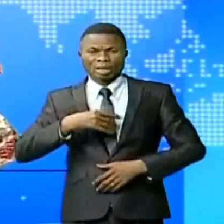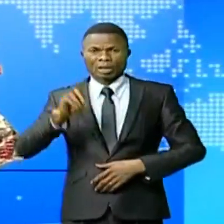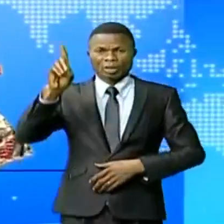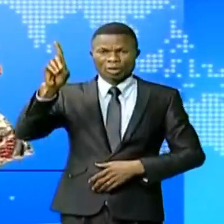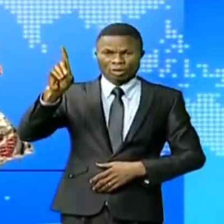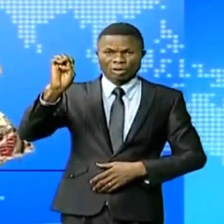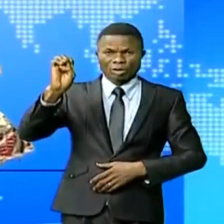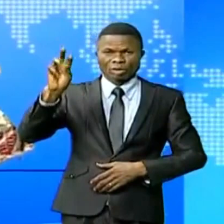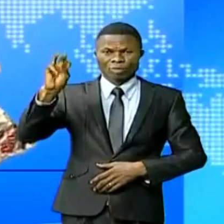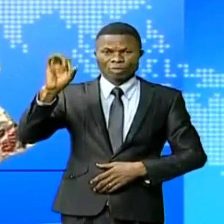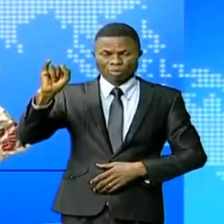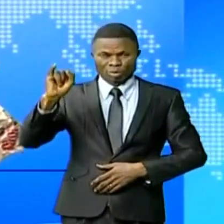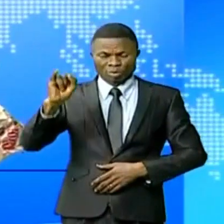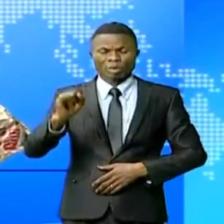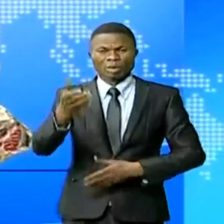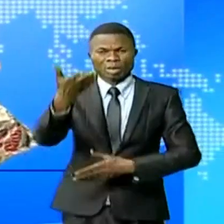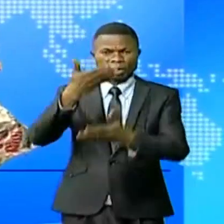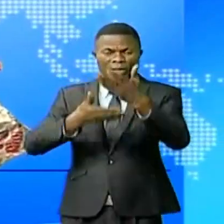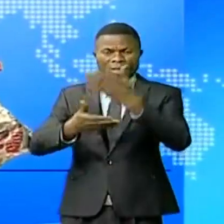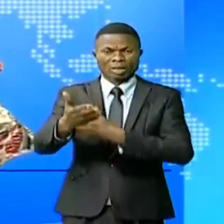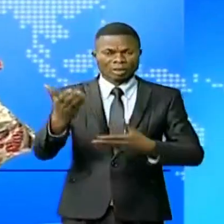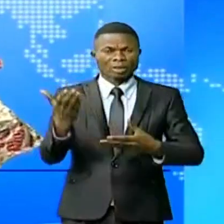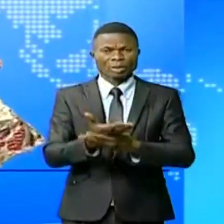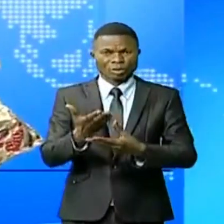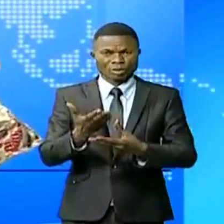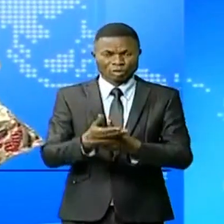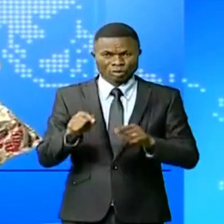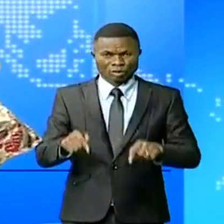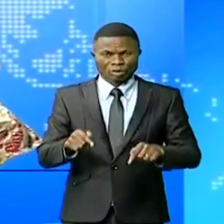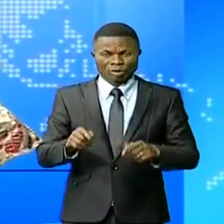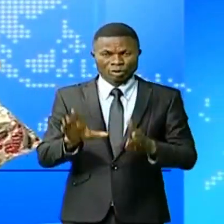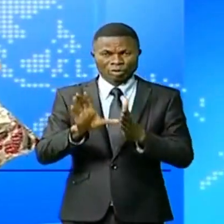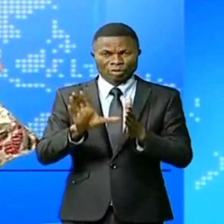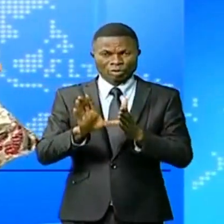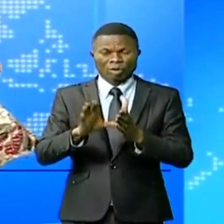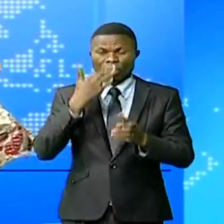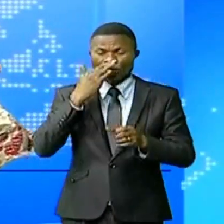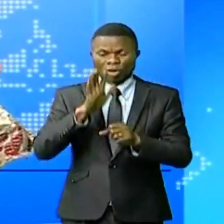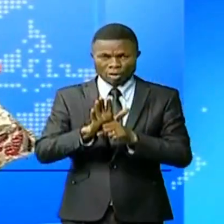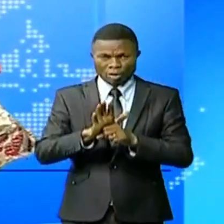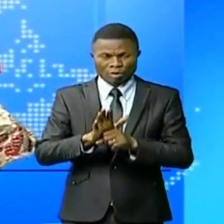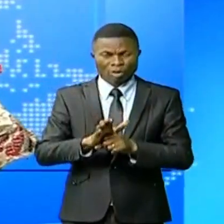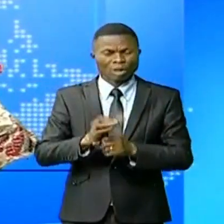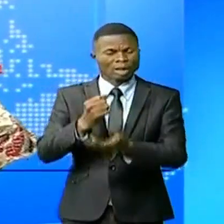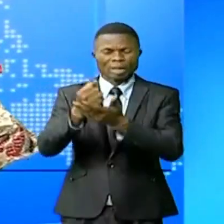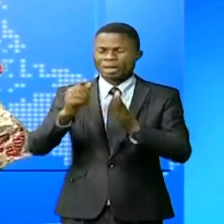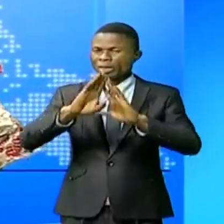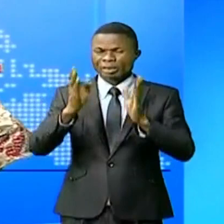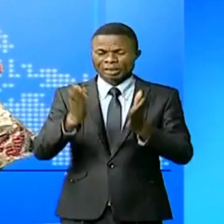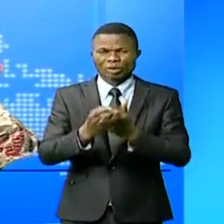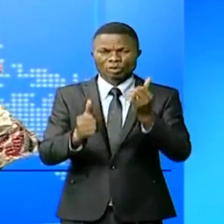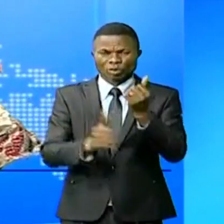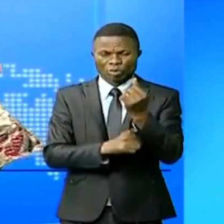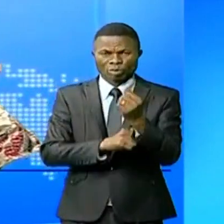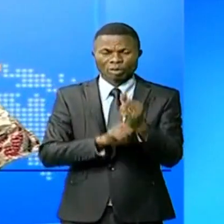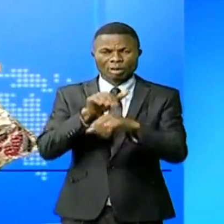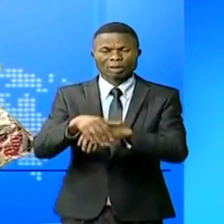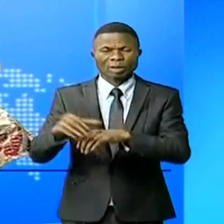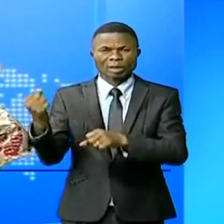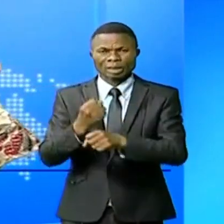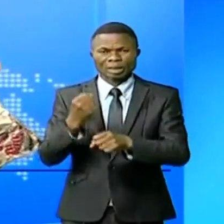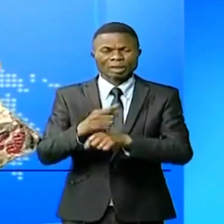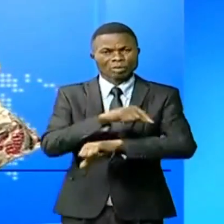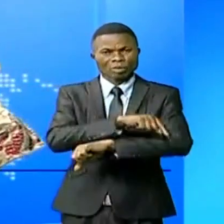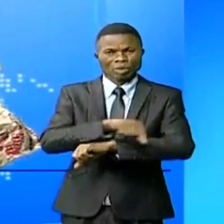par une cérémonie de remise et reprise. Déni Kadima promet de faire participer tout le parti prénant aux activités du